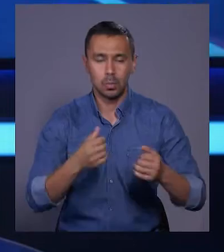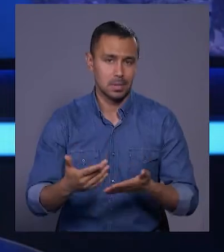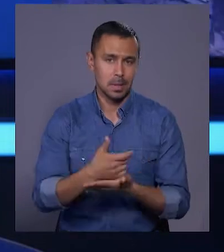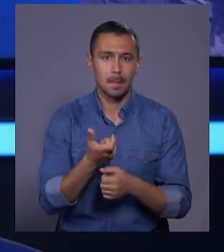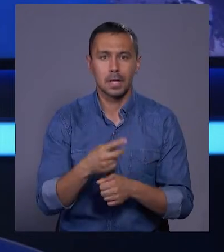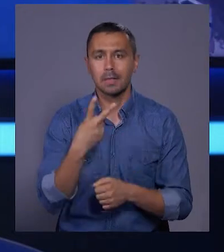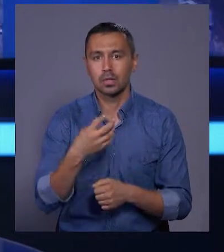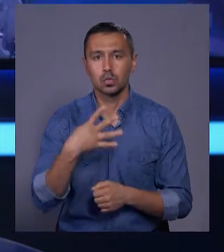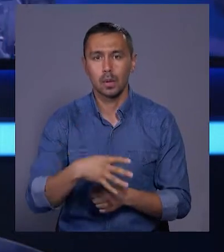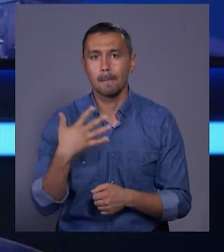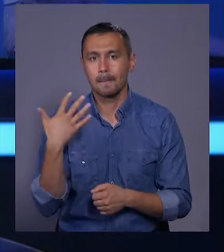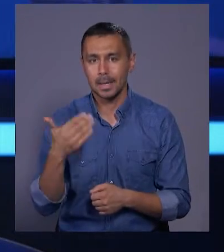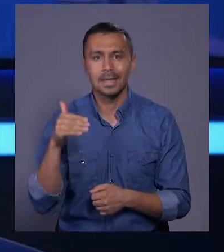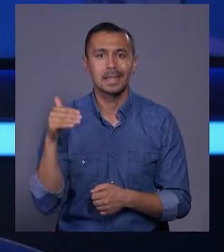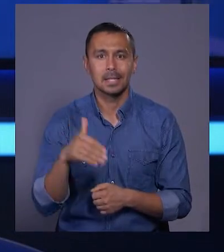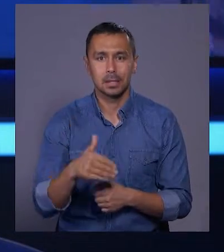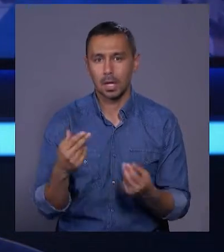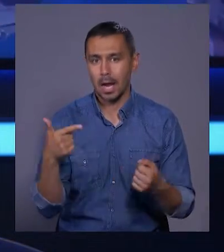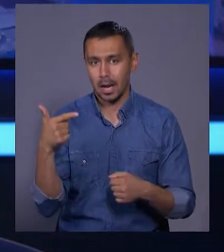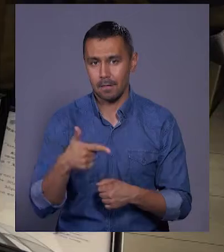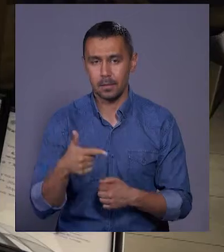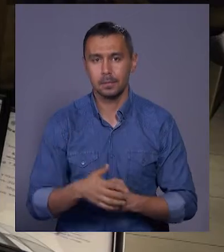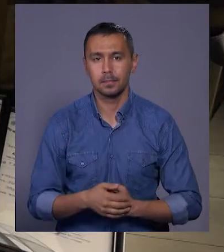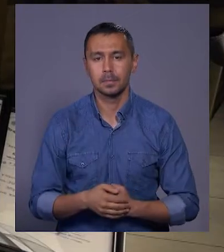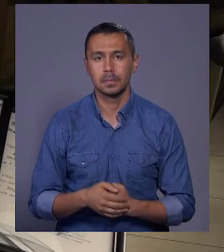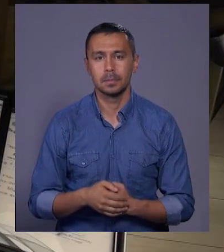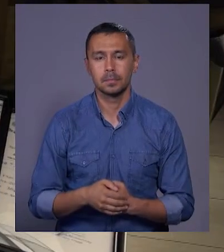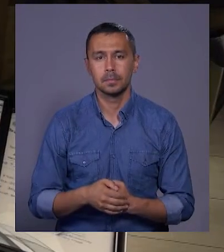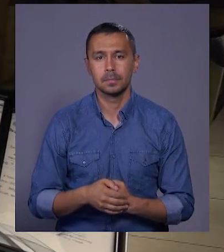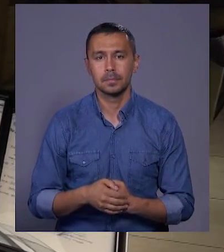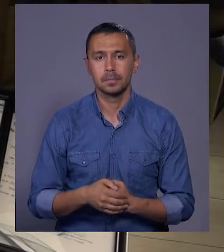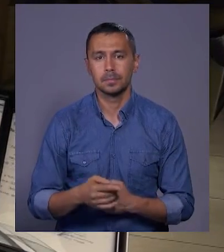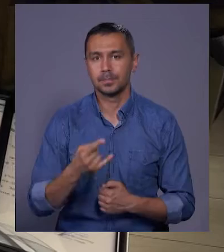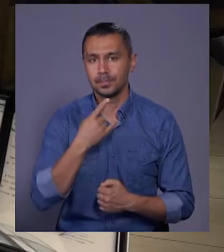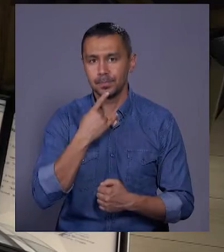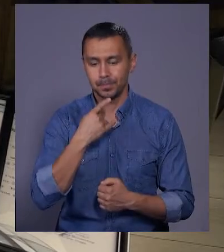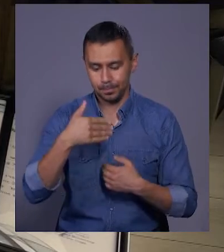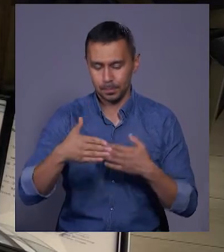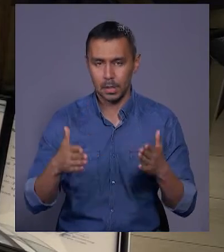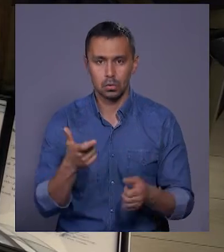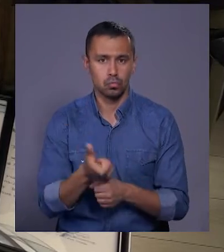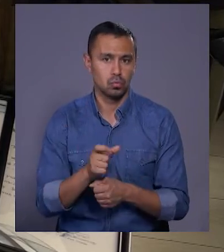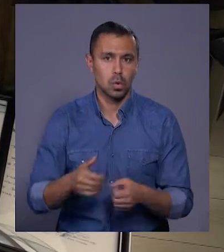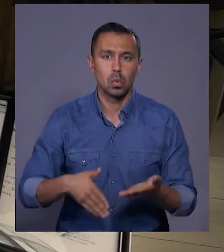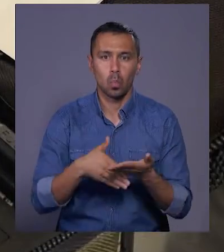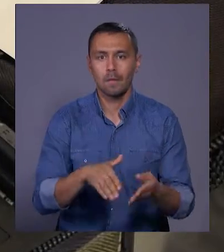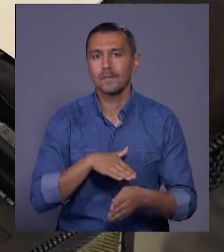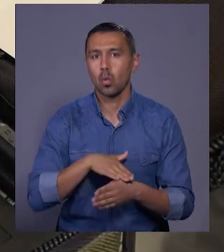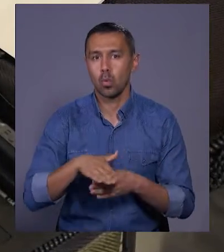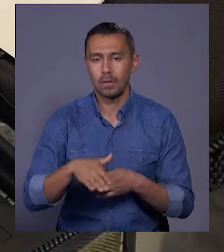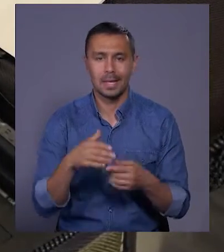більше 245 тисяч гривень. Бандеропавери дуже допоможуть виконувати